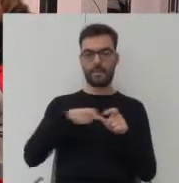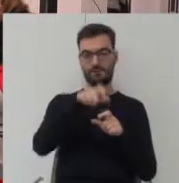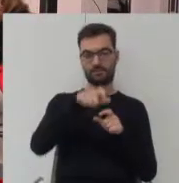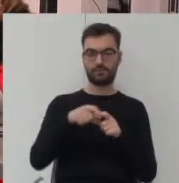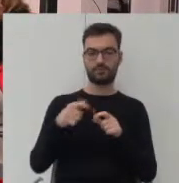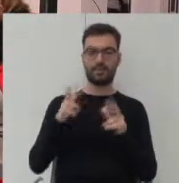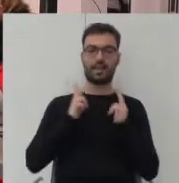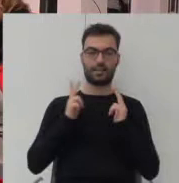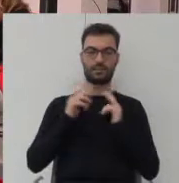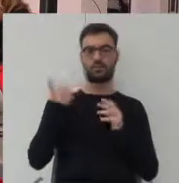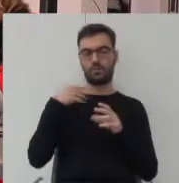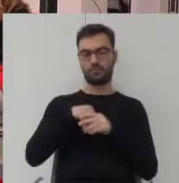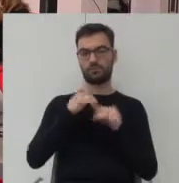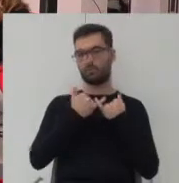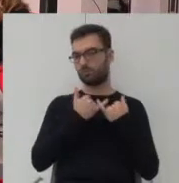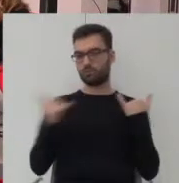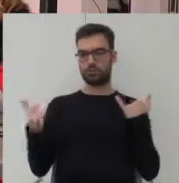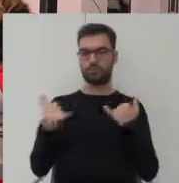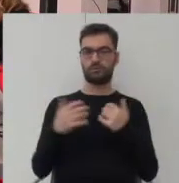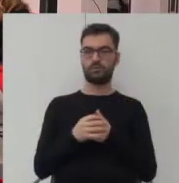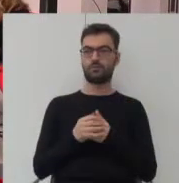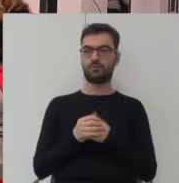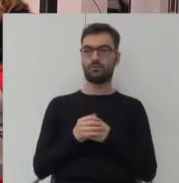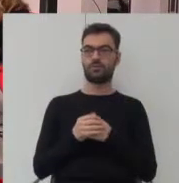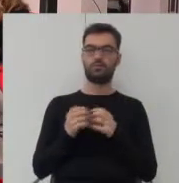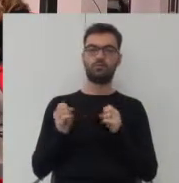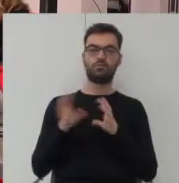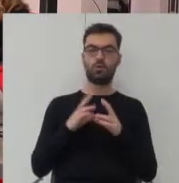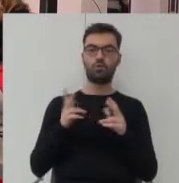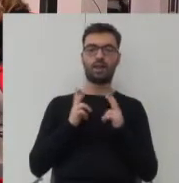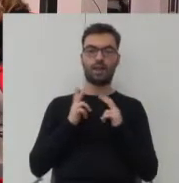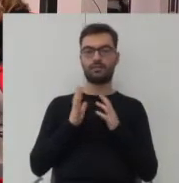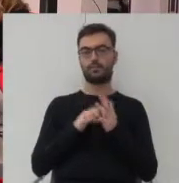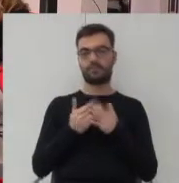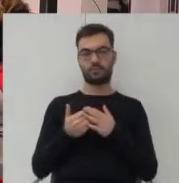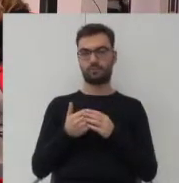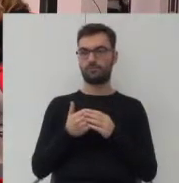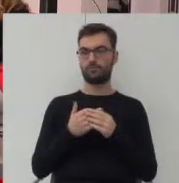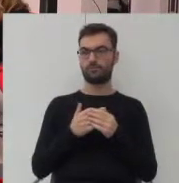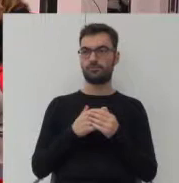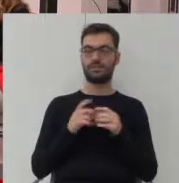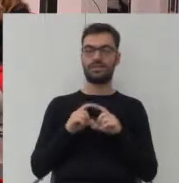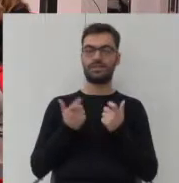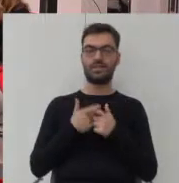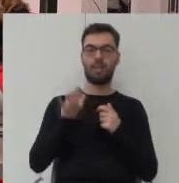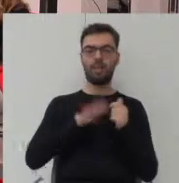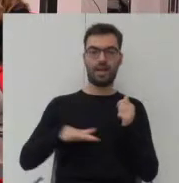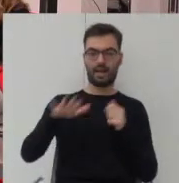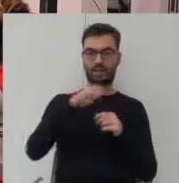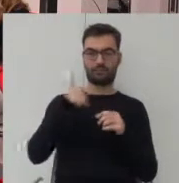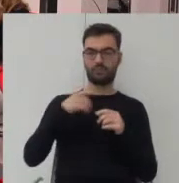były różne właśnie formy rekreacji, na przykład między innymi cały teren obiegała